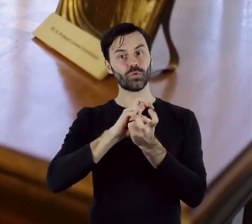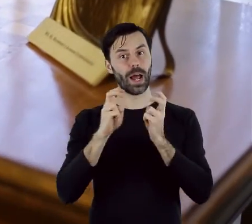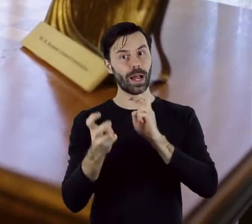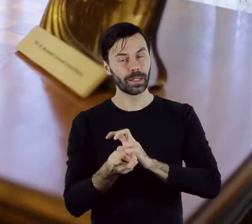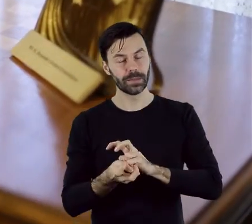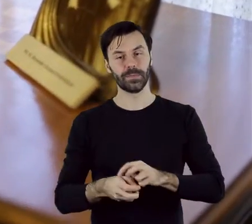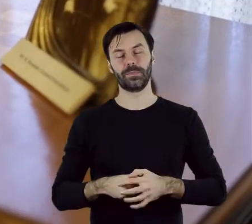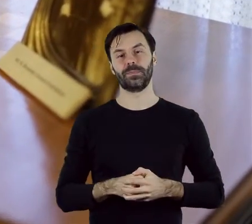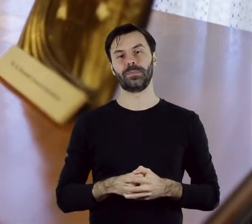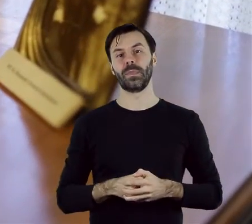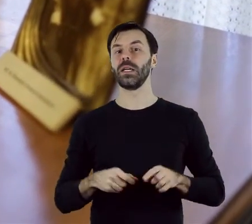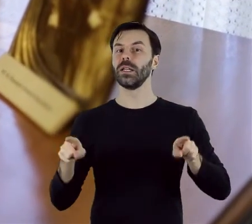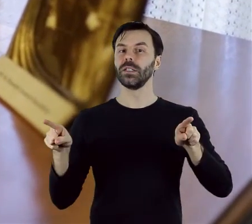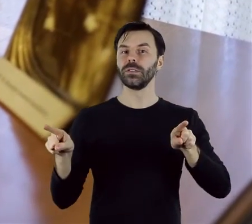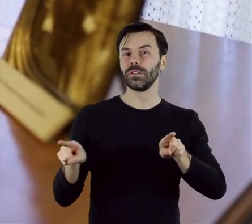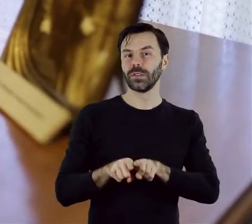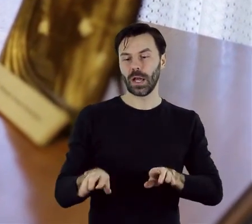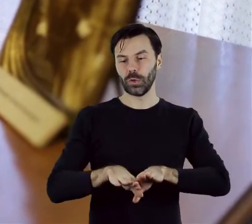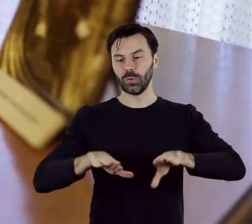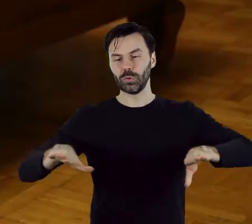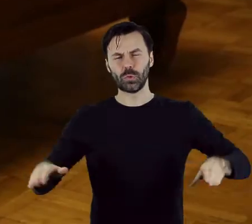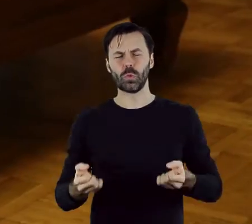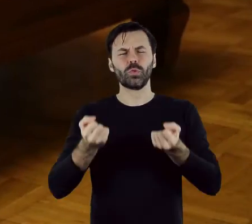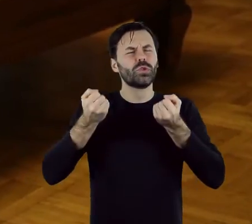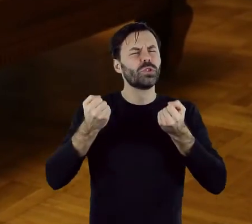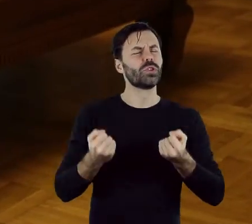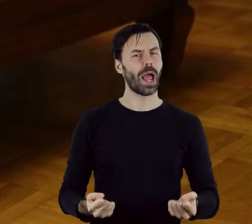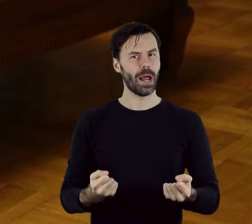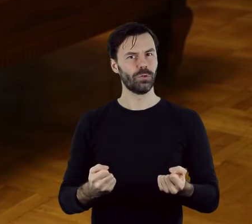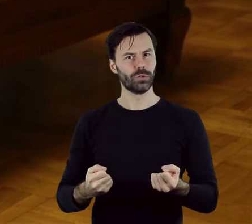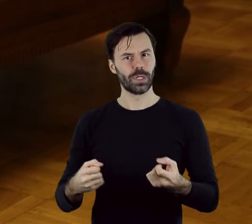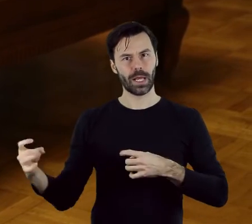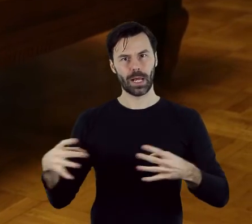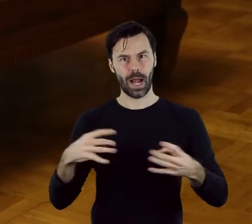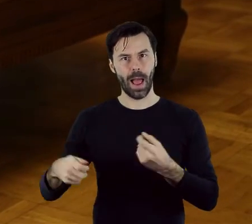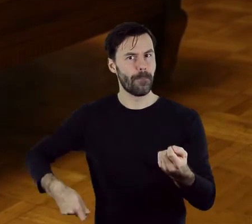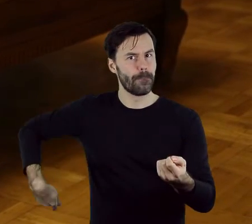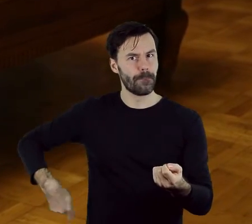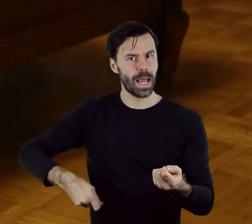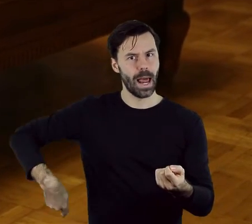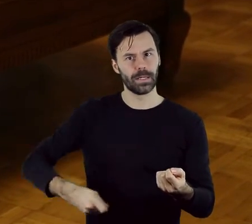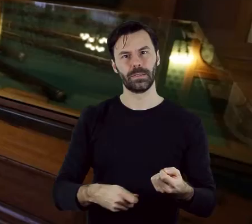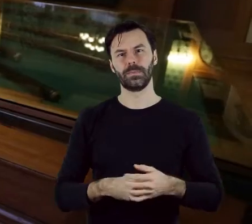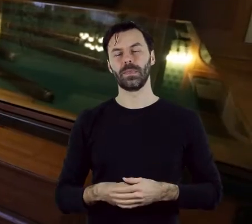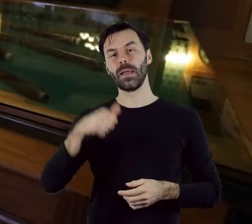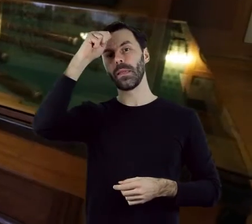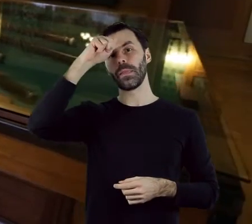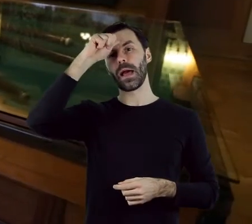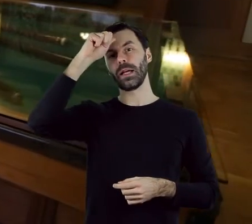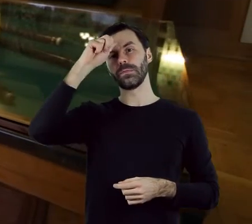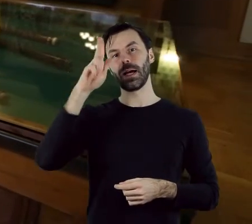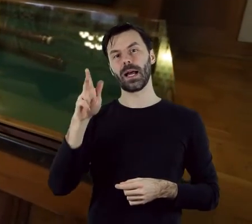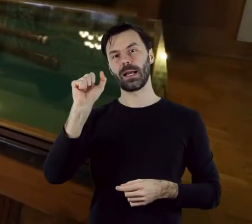takie elementy wyposażenia jak stolik z szachownicą czy potężny stół bilardowy dostosowany do